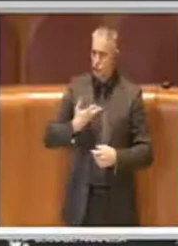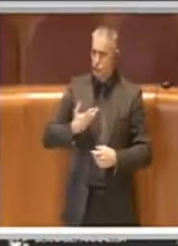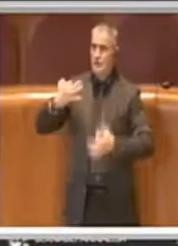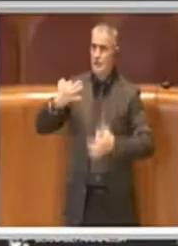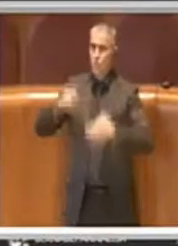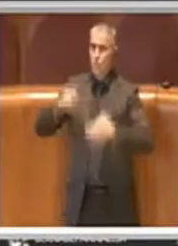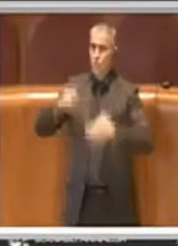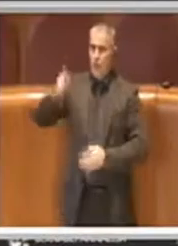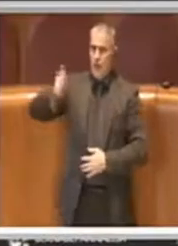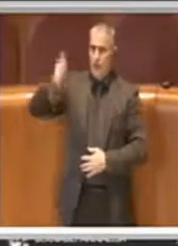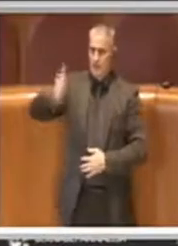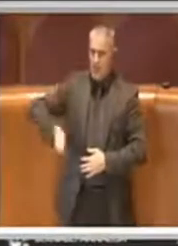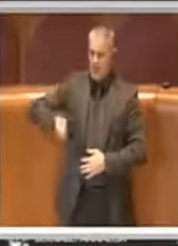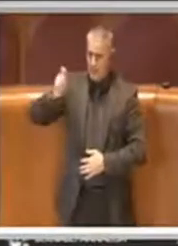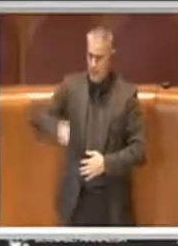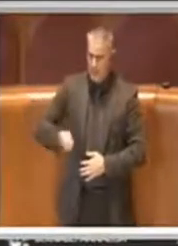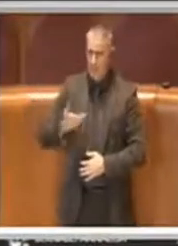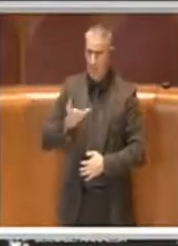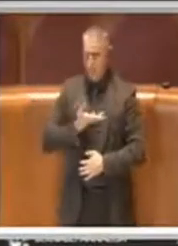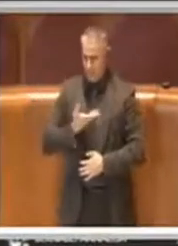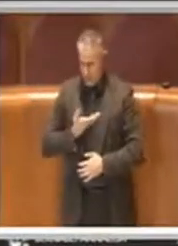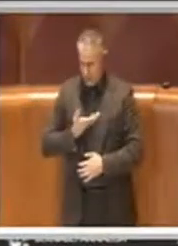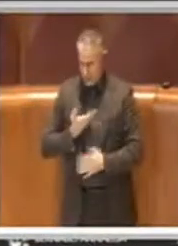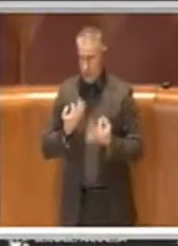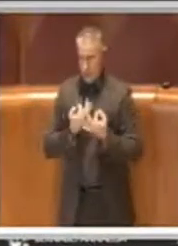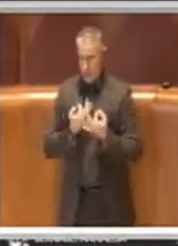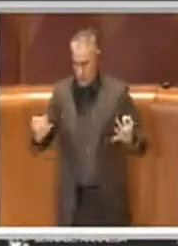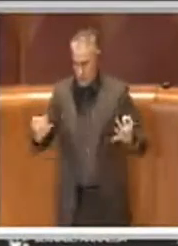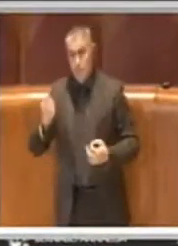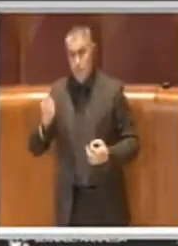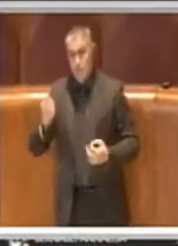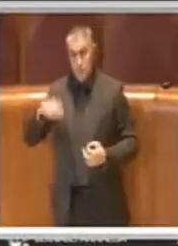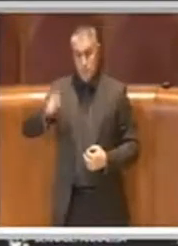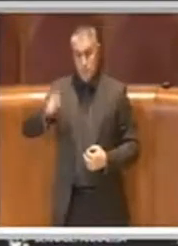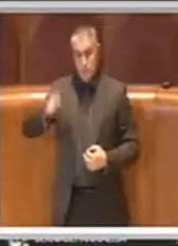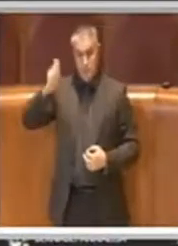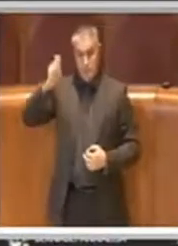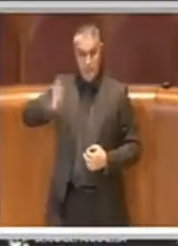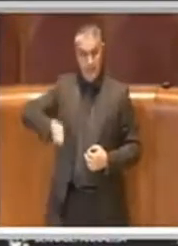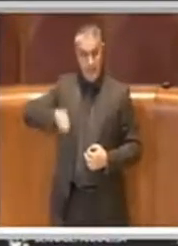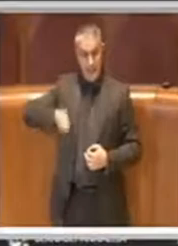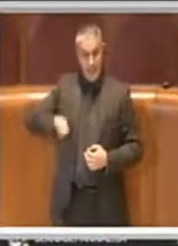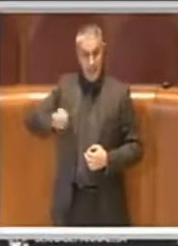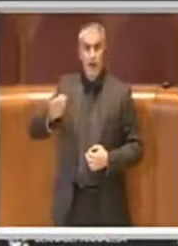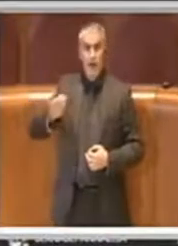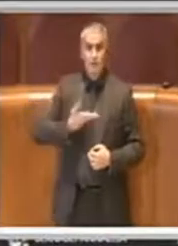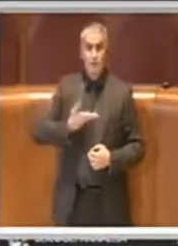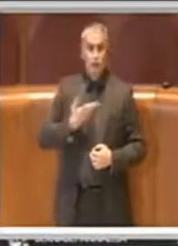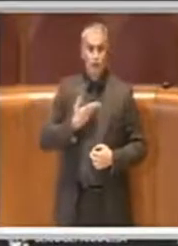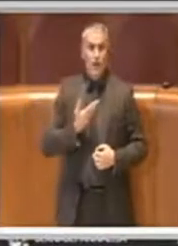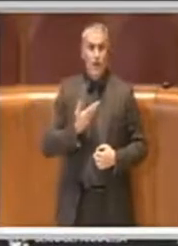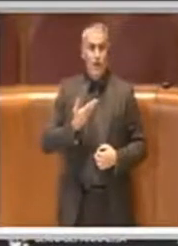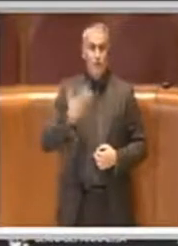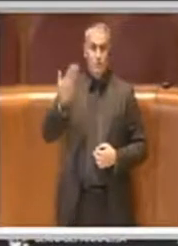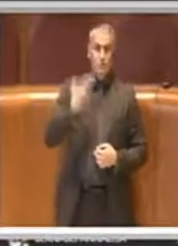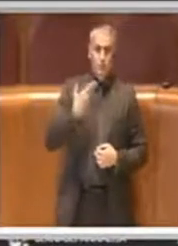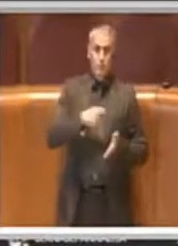tribunali e che hanno generato dei debiti fuori bilancio, ovviamente c'è una